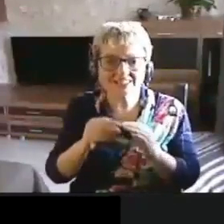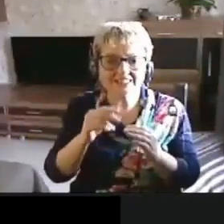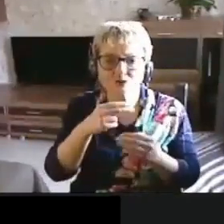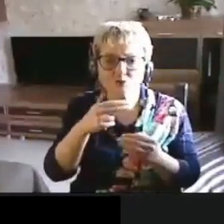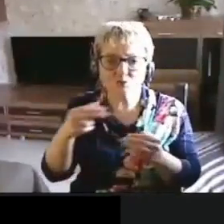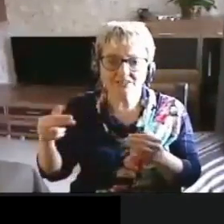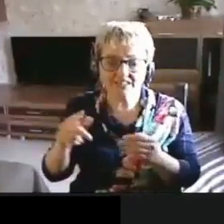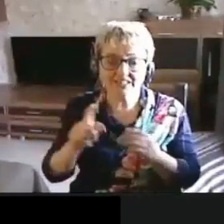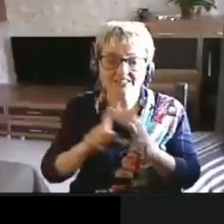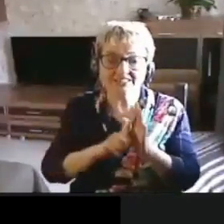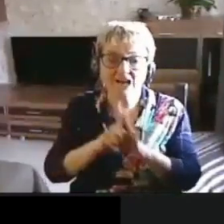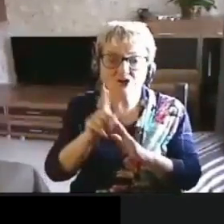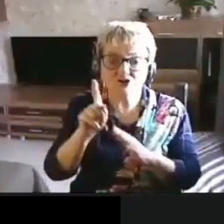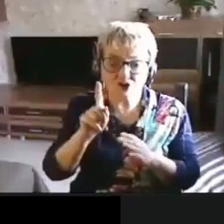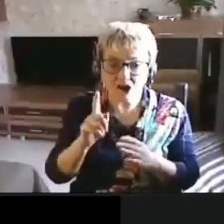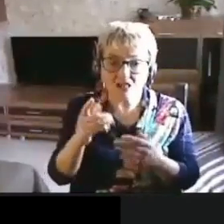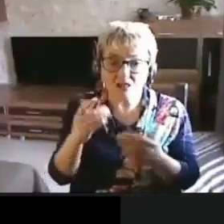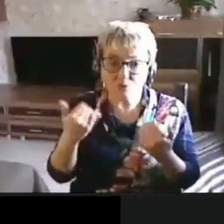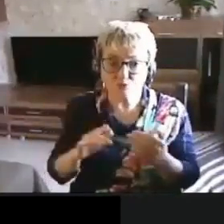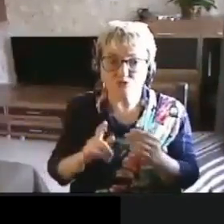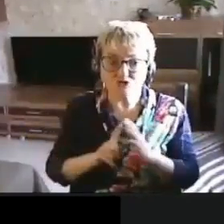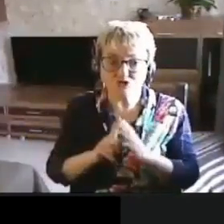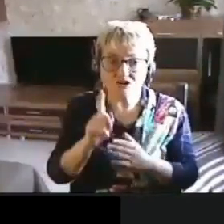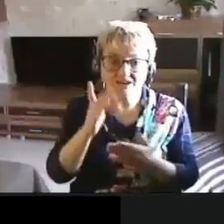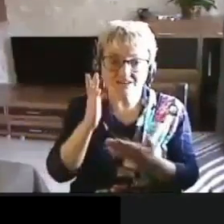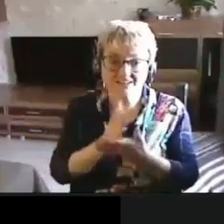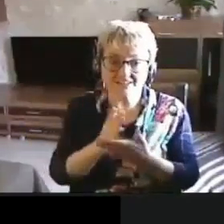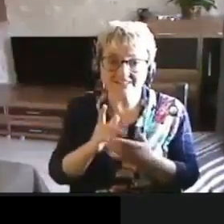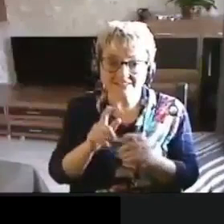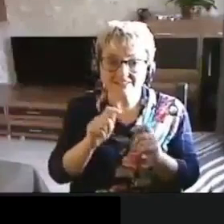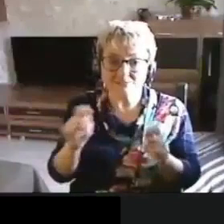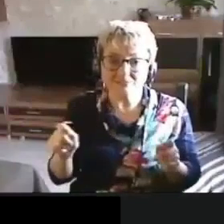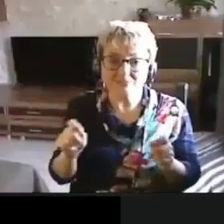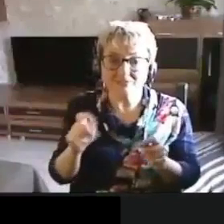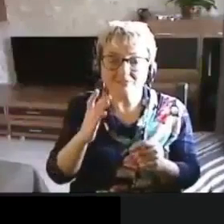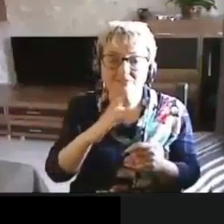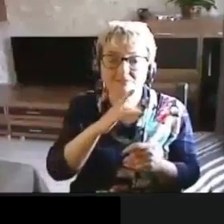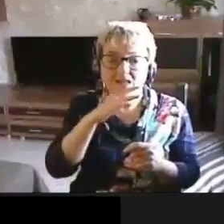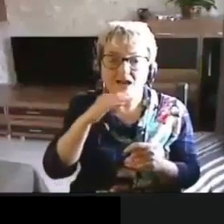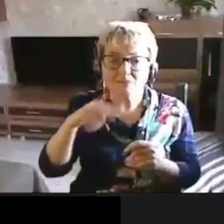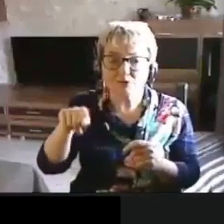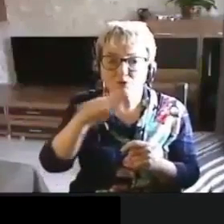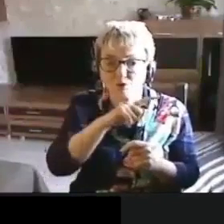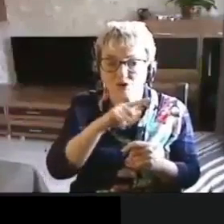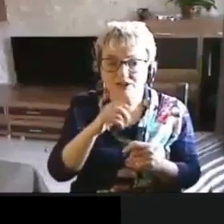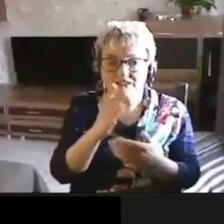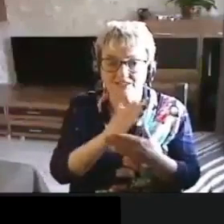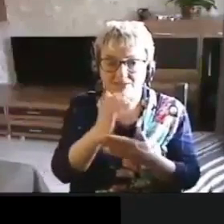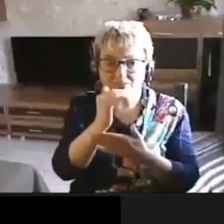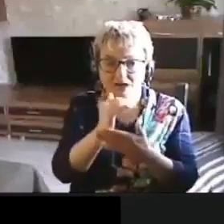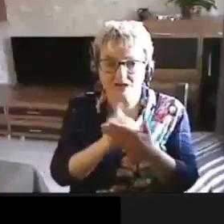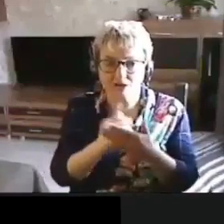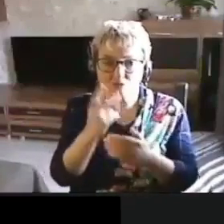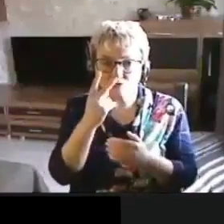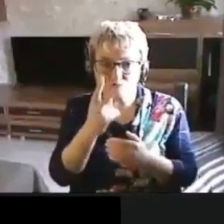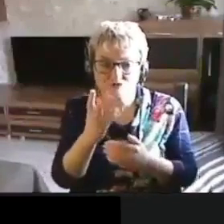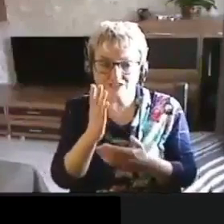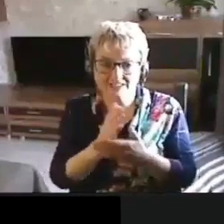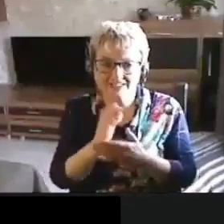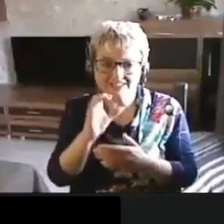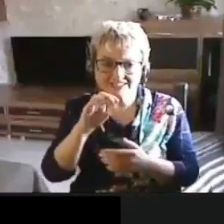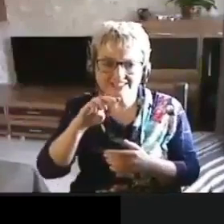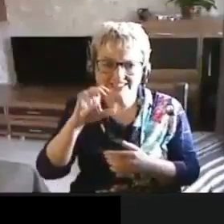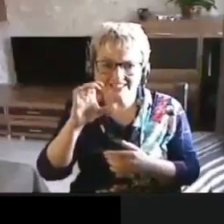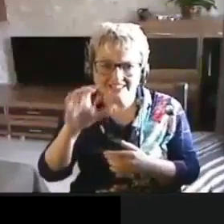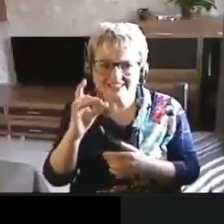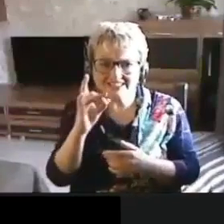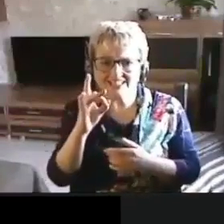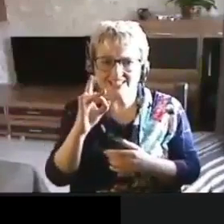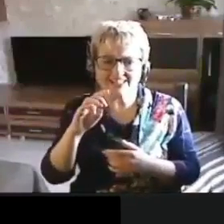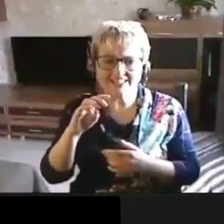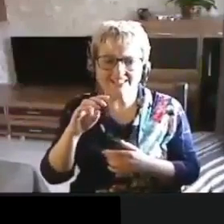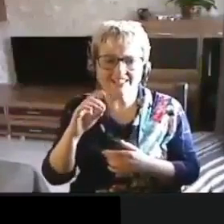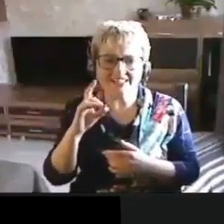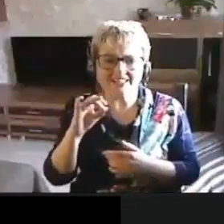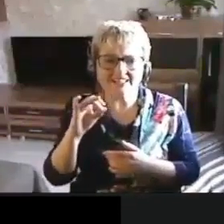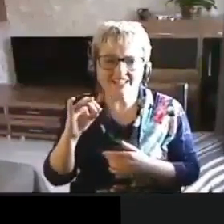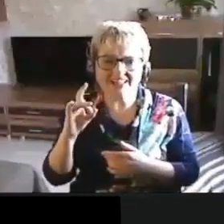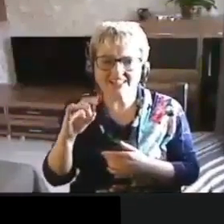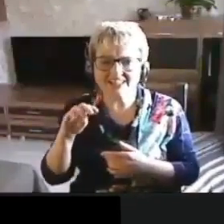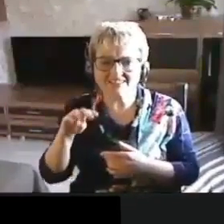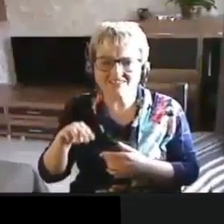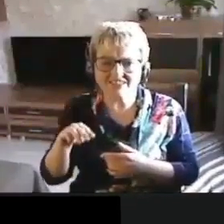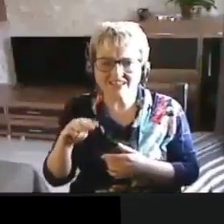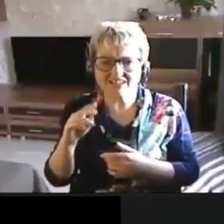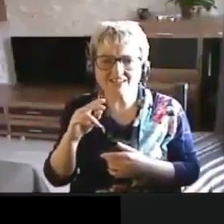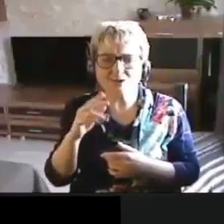То есть, начало положено, и я думаю, на многих программах, уже я видел на СТС, на РЕН-ТВ, на